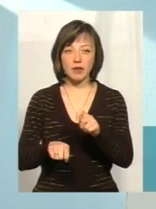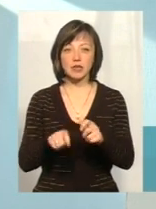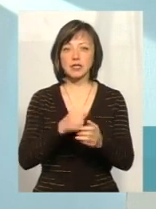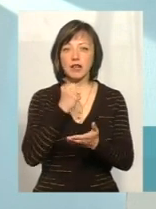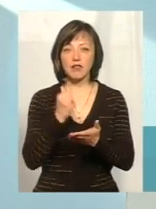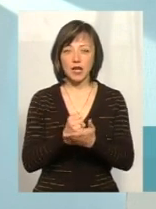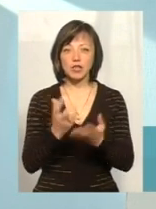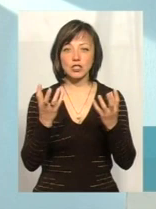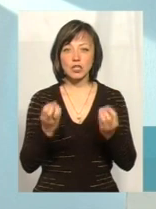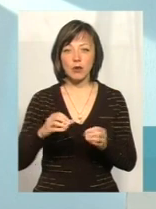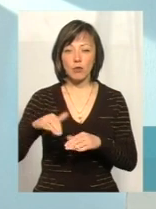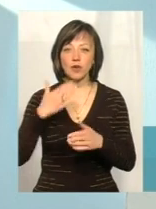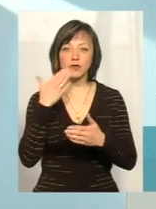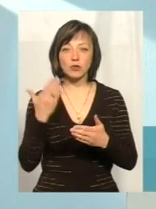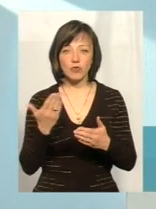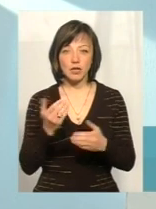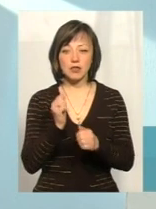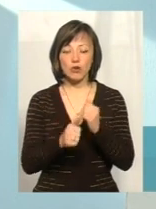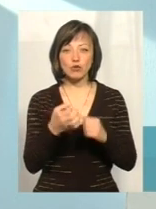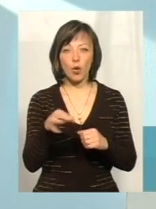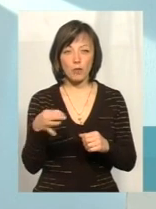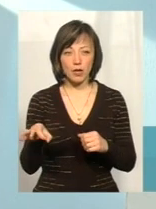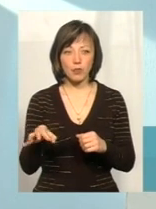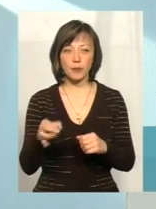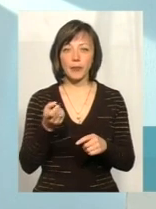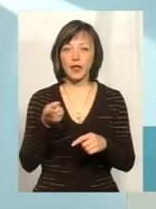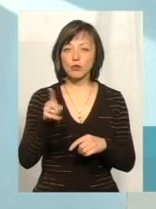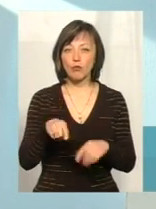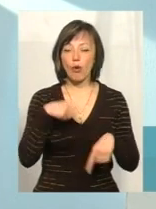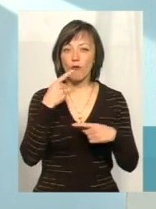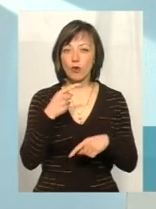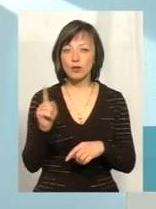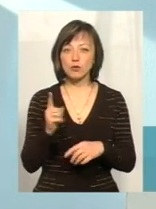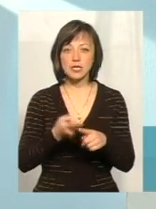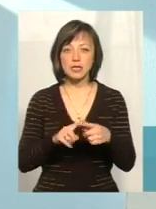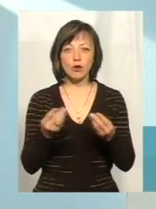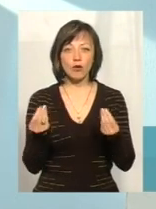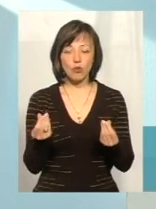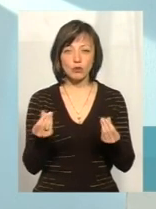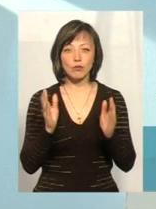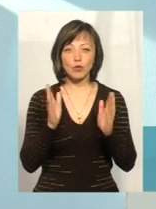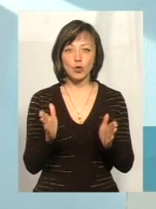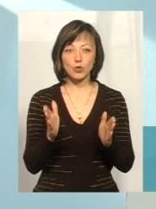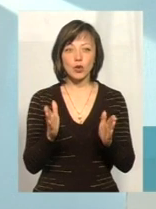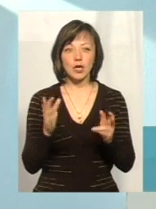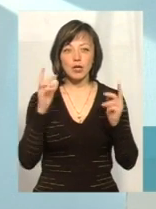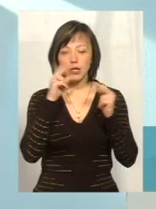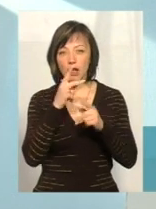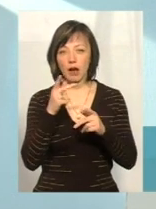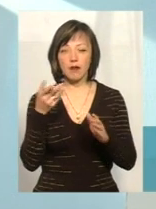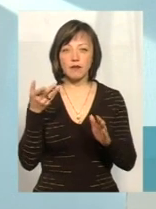затвердження і ще потім відзвітуватися за кожну копійку. Тому говорити про те, що ці гроші будуть якось не так